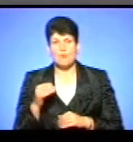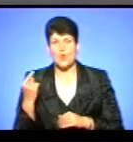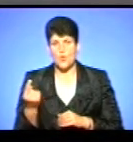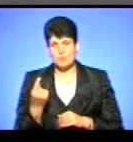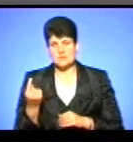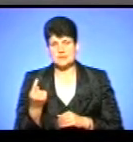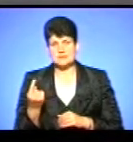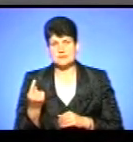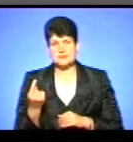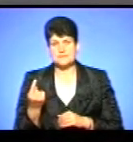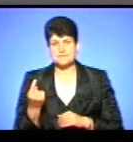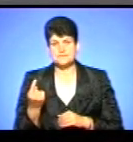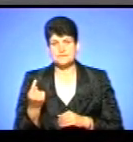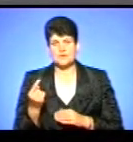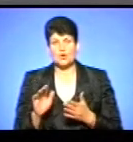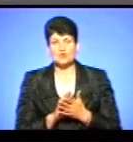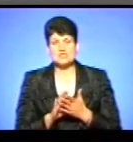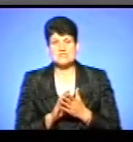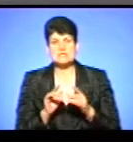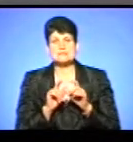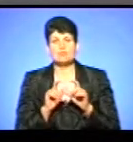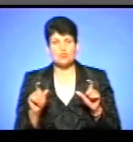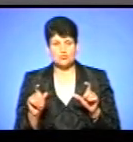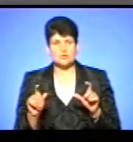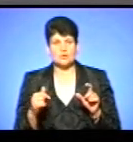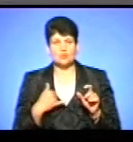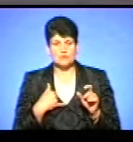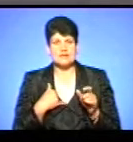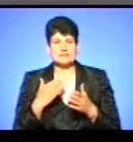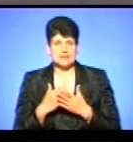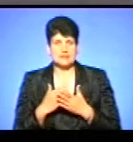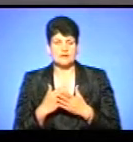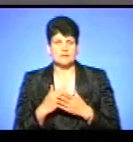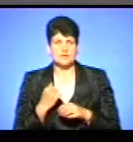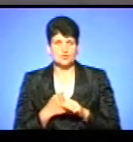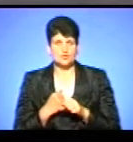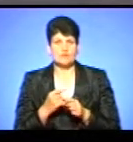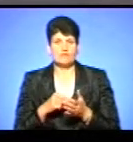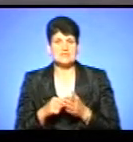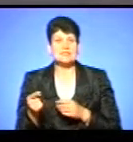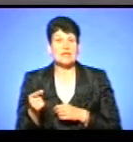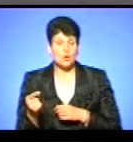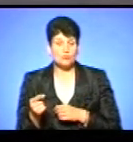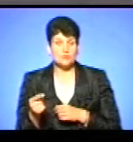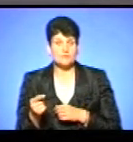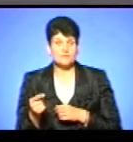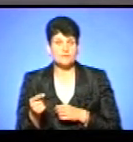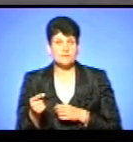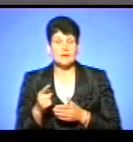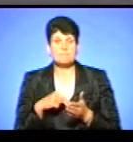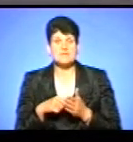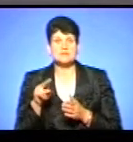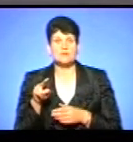сказав, що очисні споруди, фактично, у нас є діючі очисні споруди, це місці Тернополі, це є місці